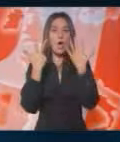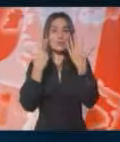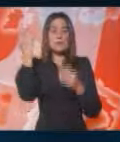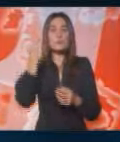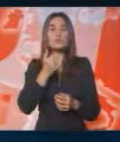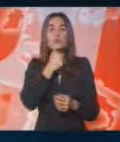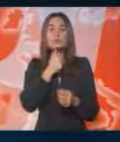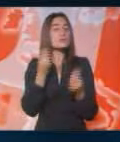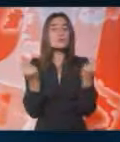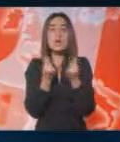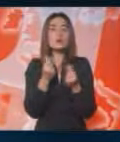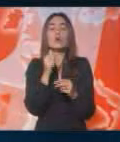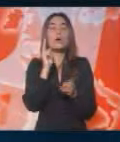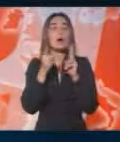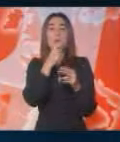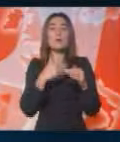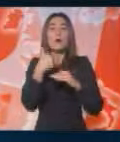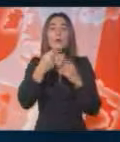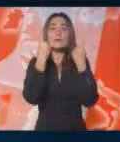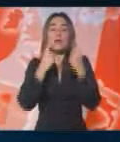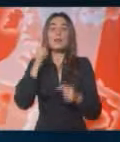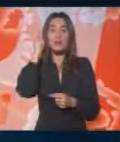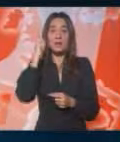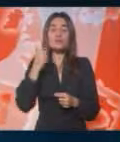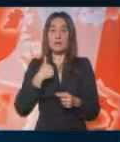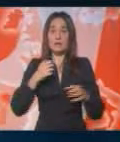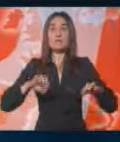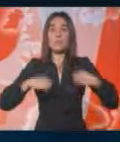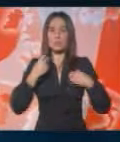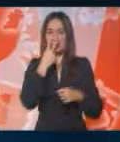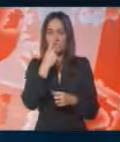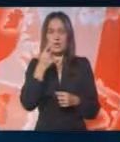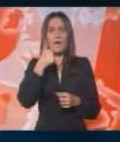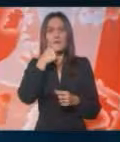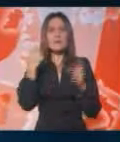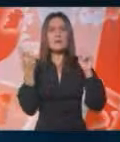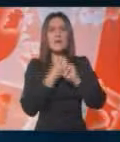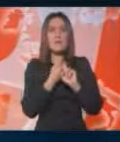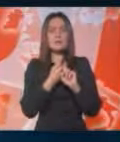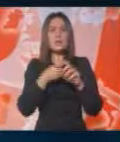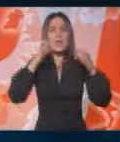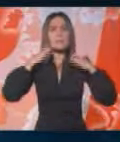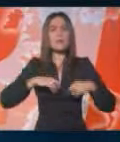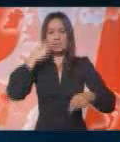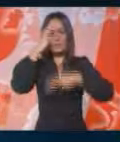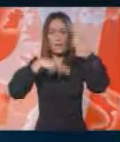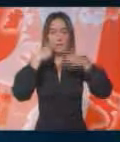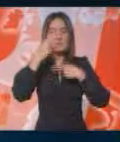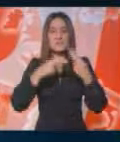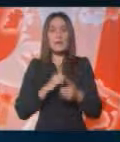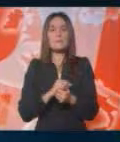zbog čega i kako će to da se odrezi na standard građana? Ja sam jutro svidio kod vas svest vezano za predsednicu komisije